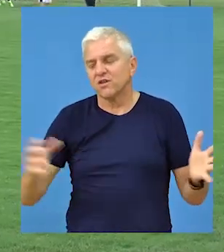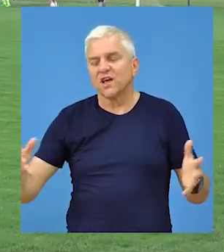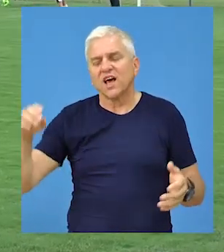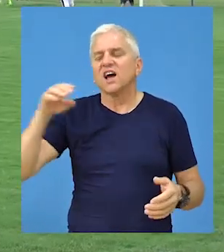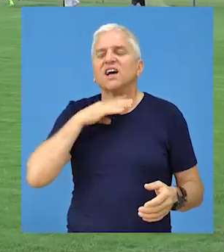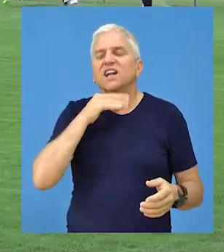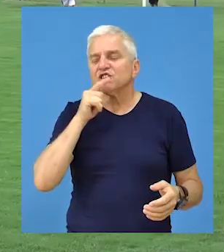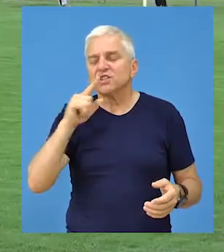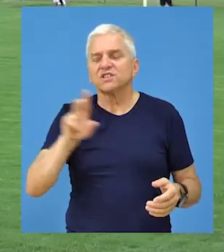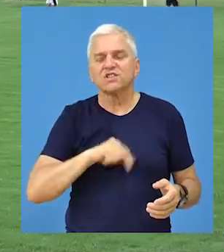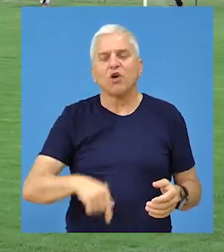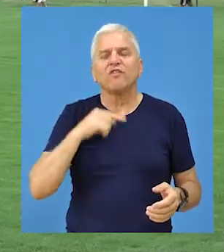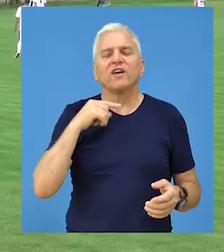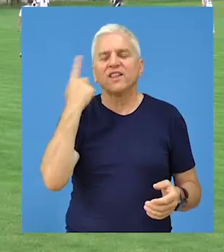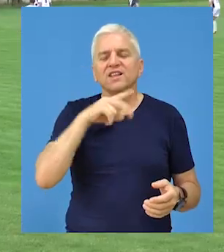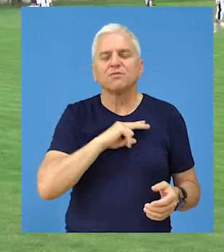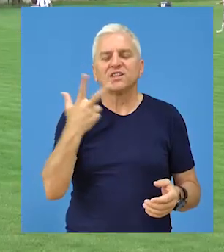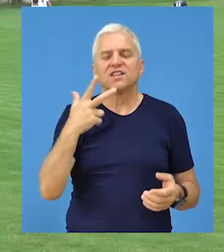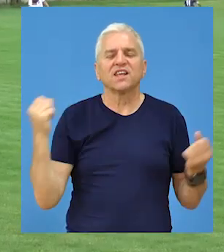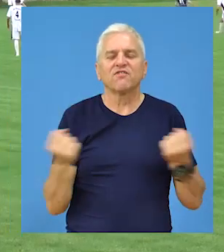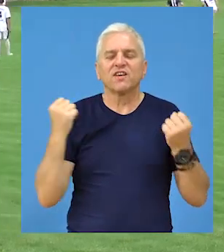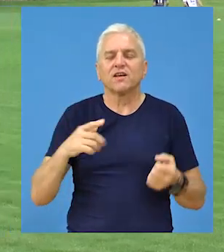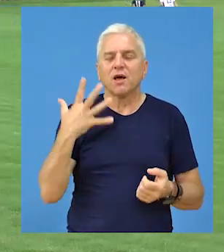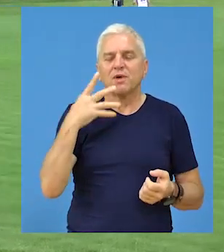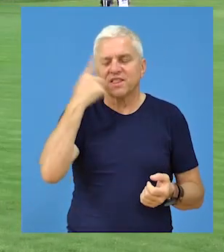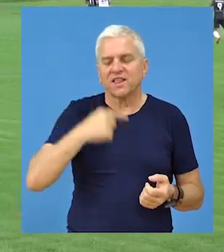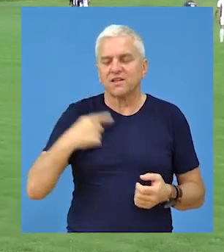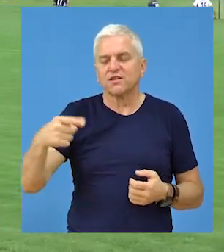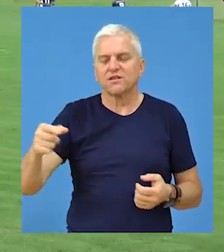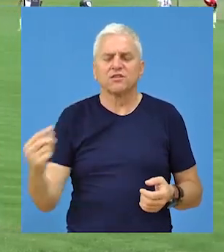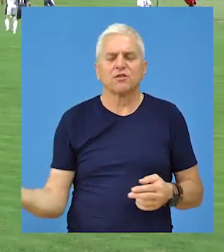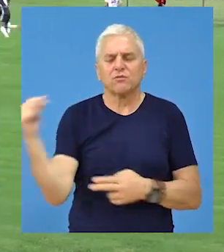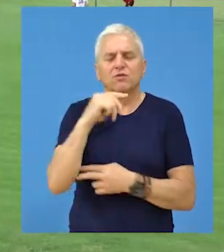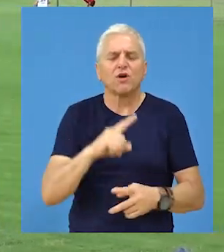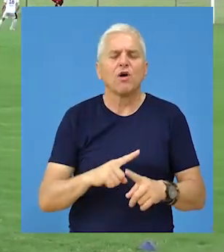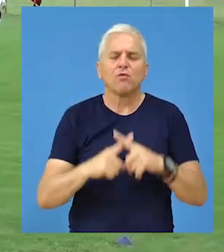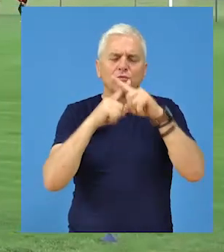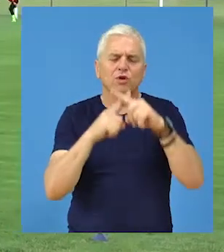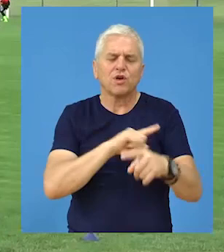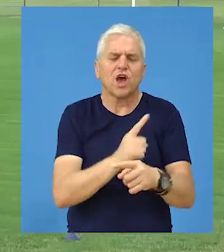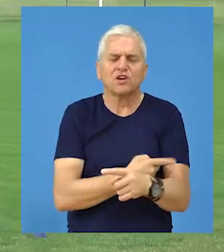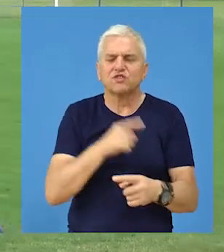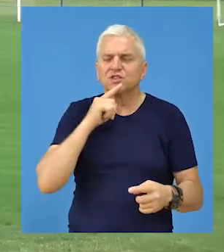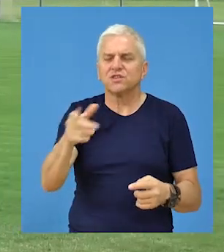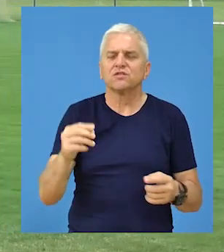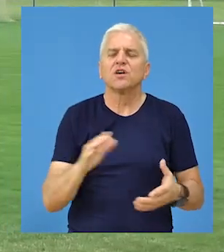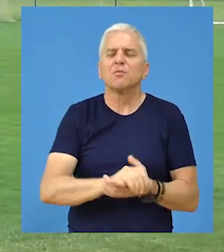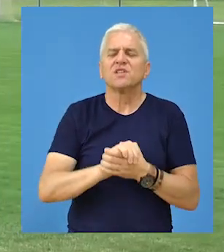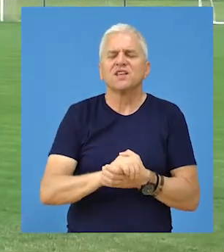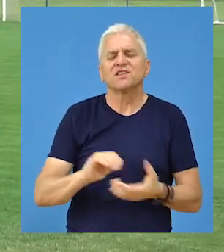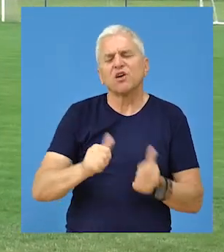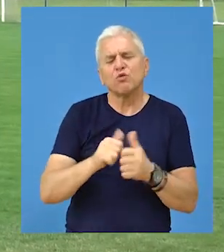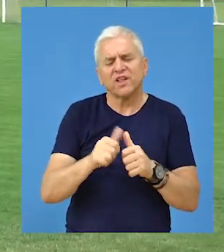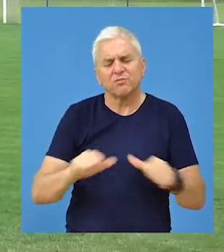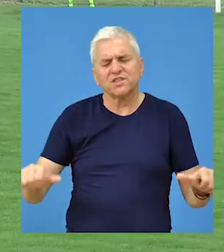periodu, gradištanci će ove nedelje imati po tri treninga, dok će u narednih pet nedelja trening je pojačati na četiri puta nedeljno, uključujući i